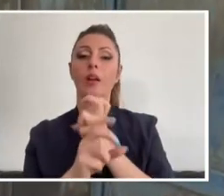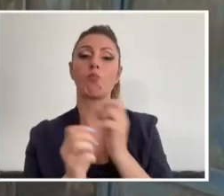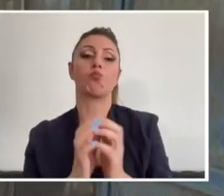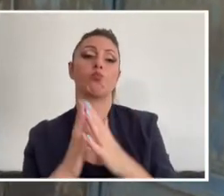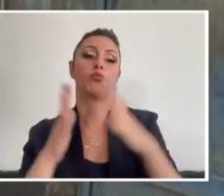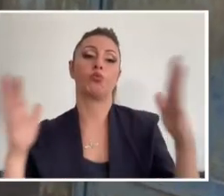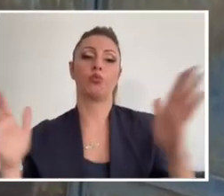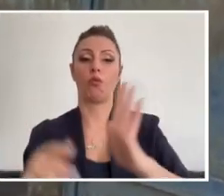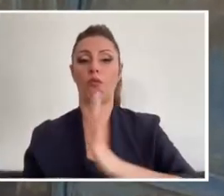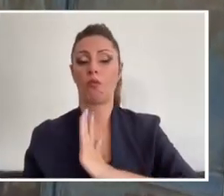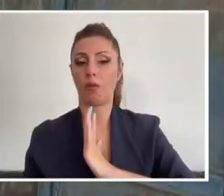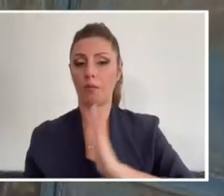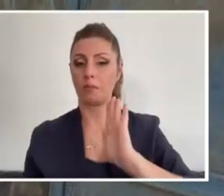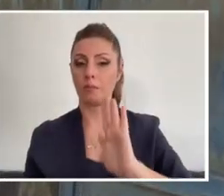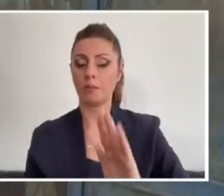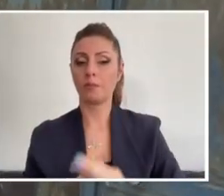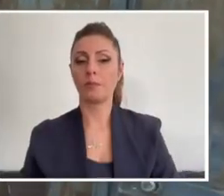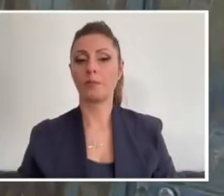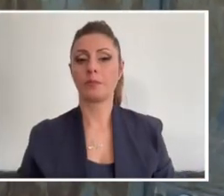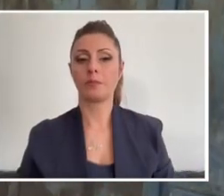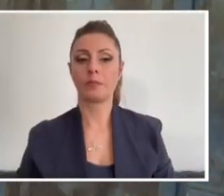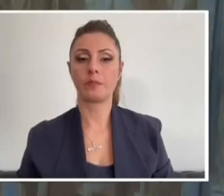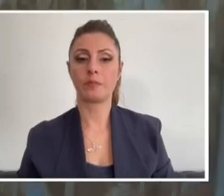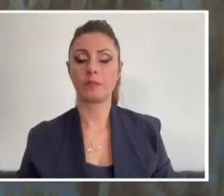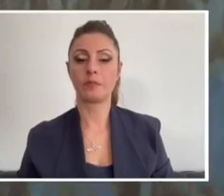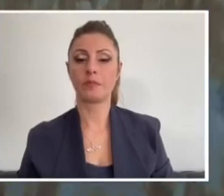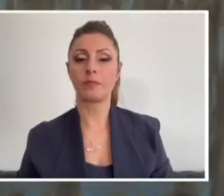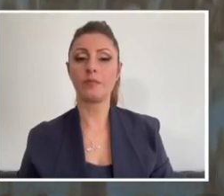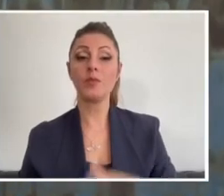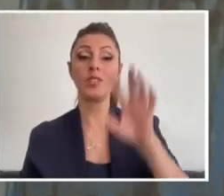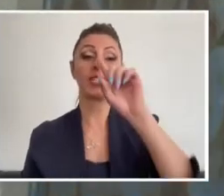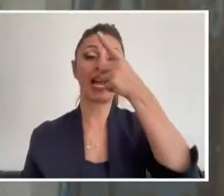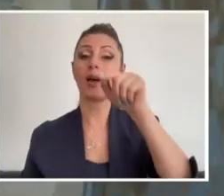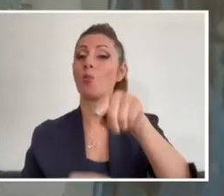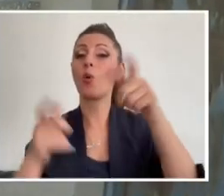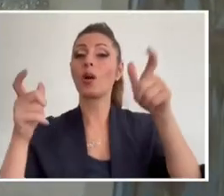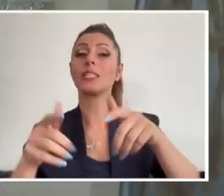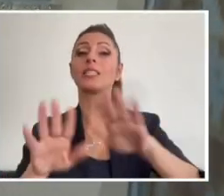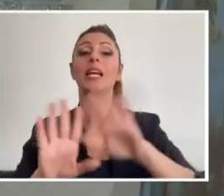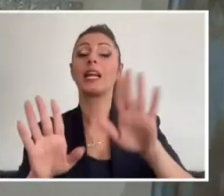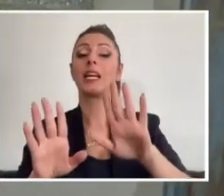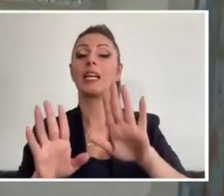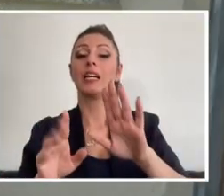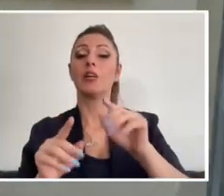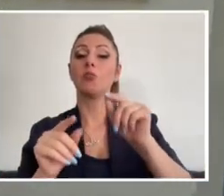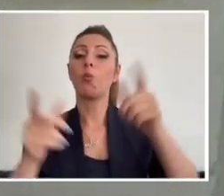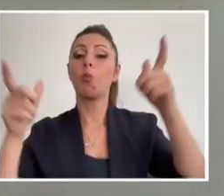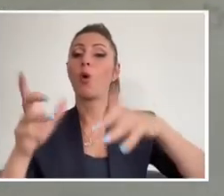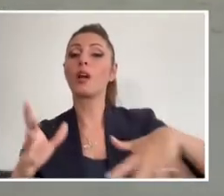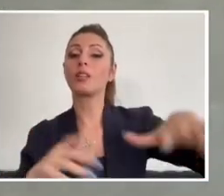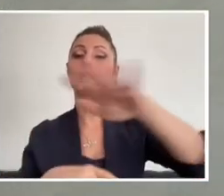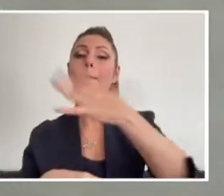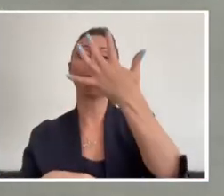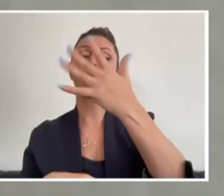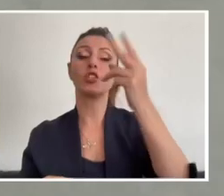Metreler kaldı. Alevlerin köye ulaşması. Sadece burası değil, Kemel köyü değil. Bölgede 5 köy